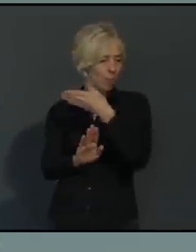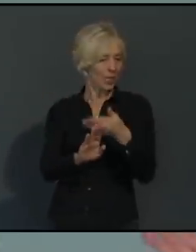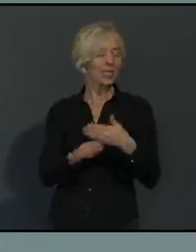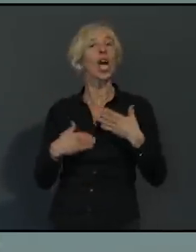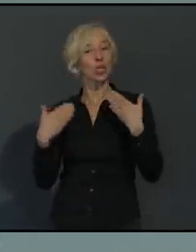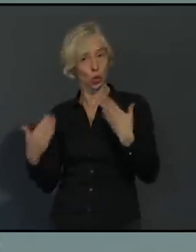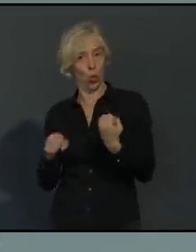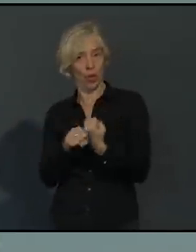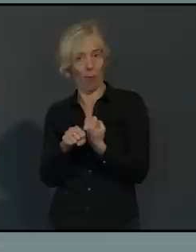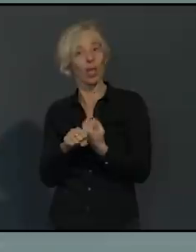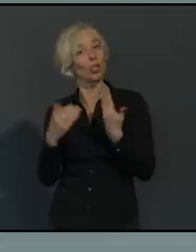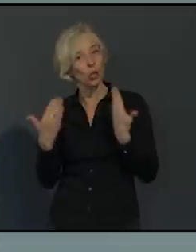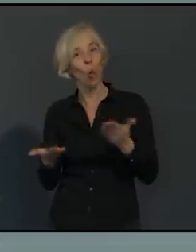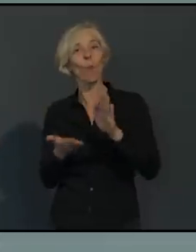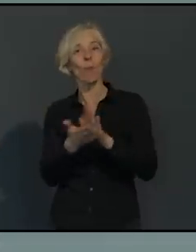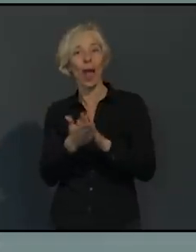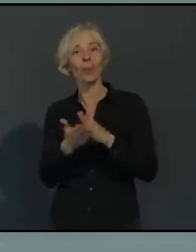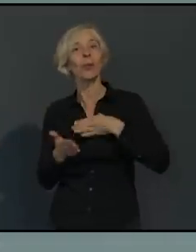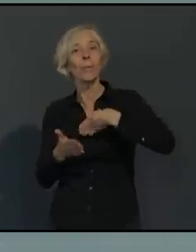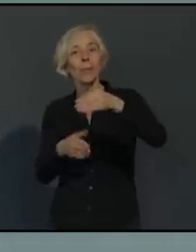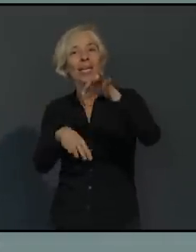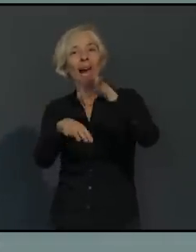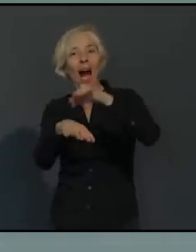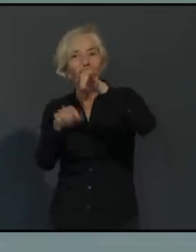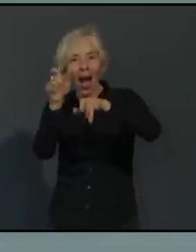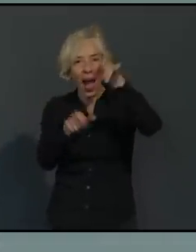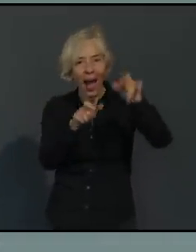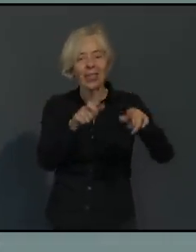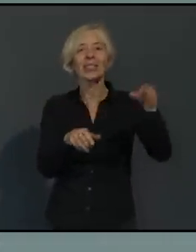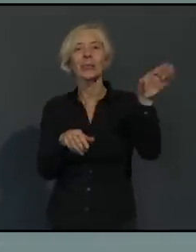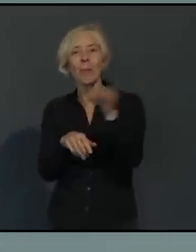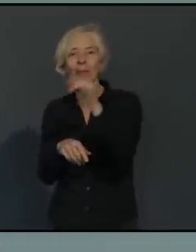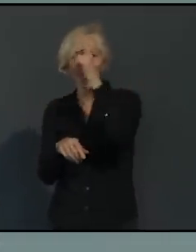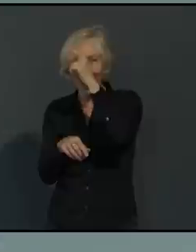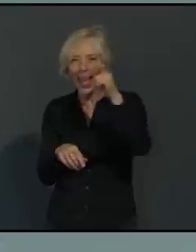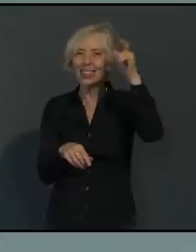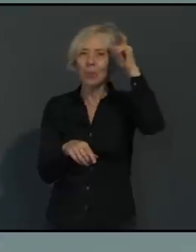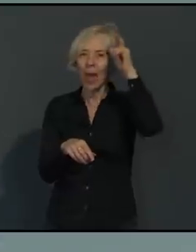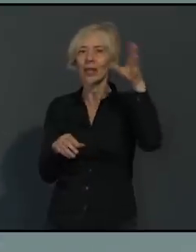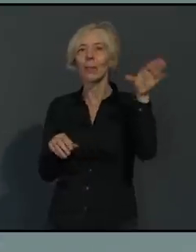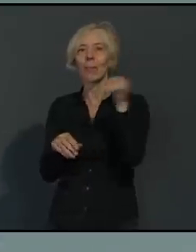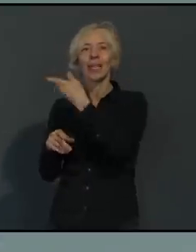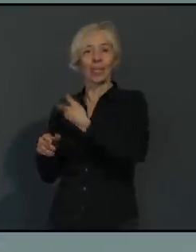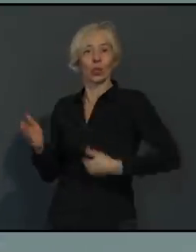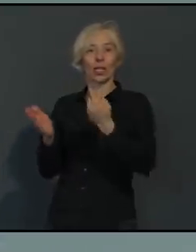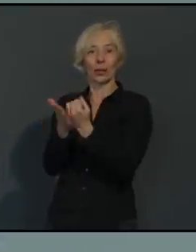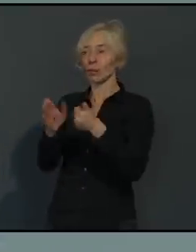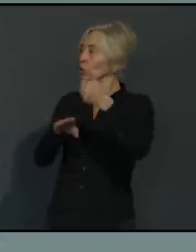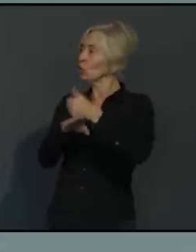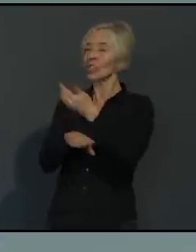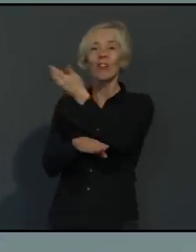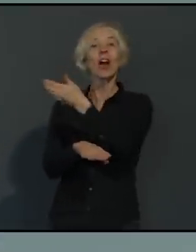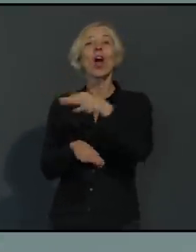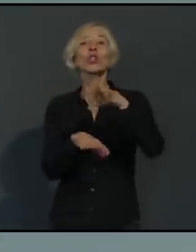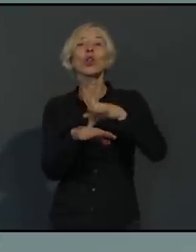unserem Gesundheitsamt, Herrn Dr. Wiebmer, aber vor allem auch mit dem Landesamt für Gesundheit oder mit den Ärzten am Klinikum, um dann eben auch